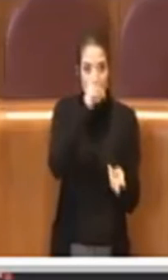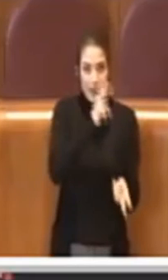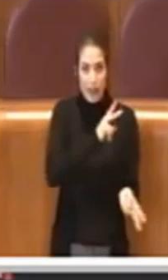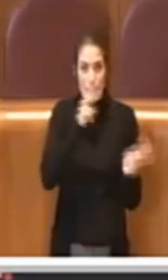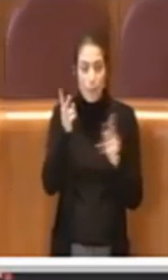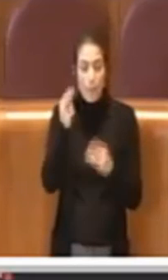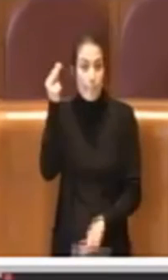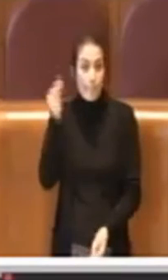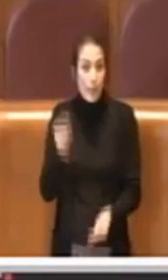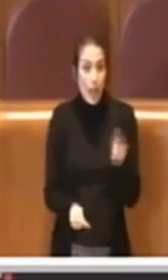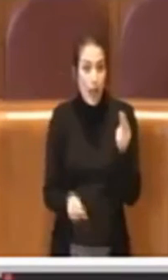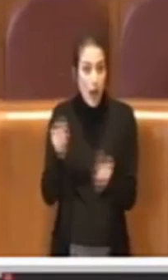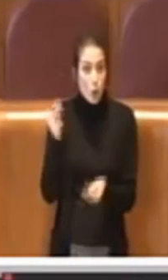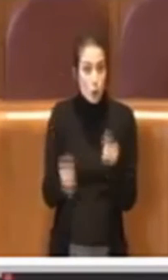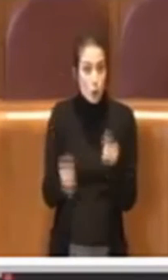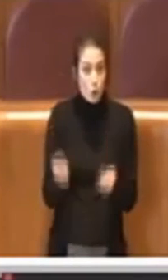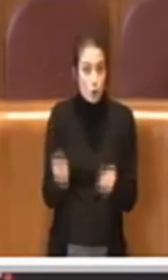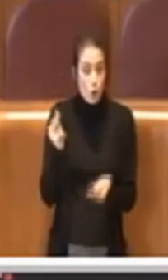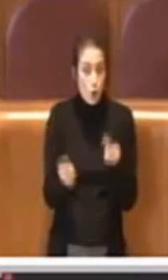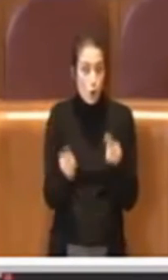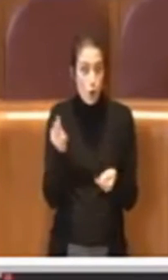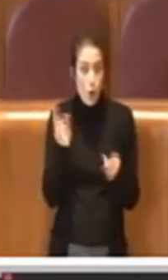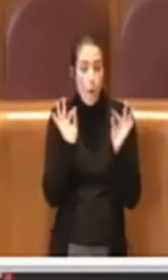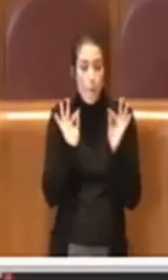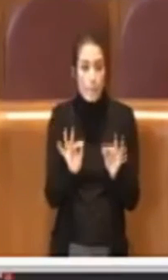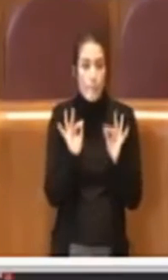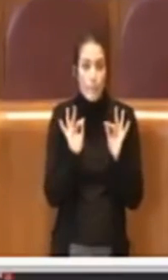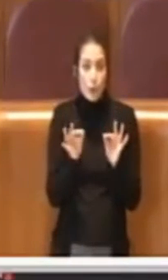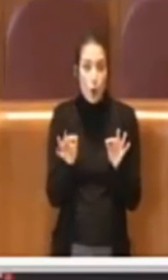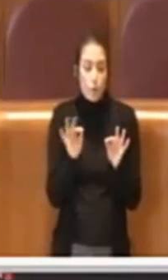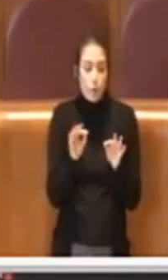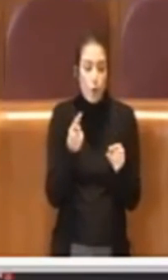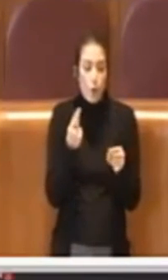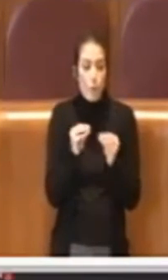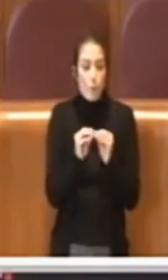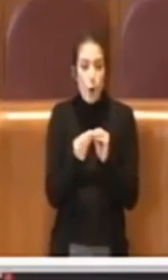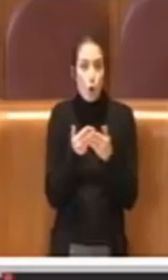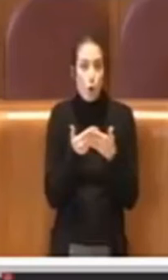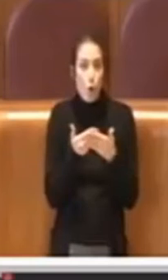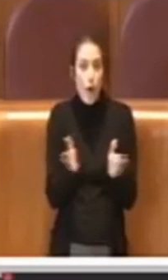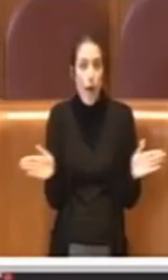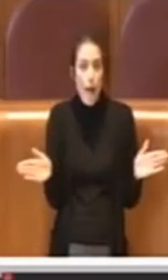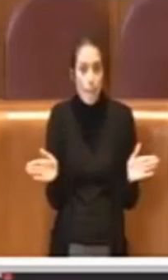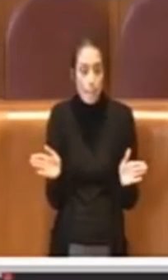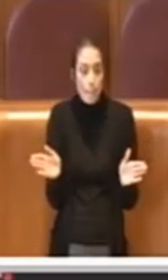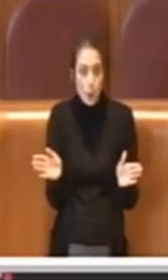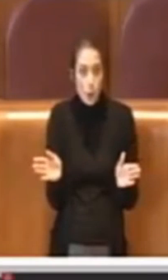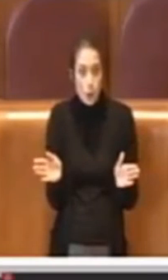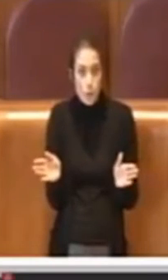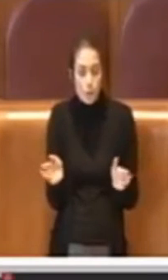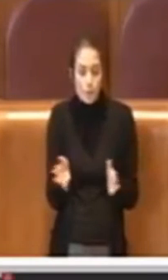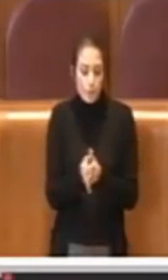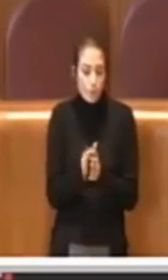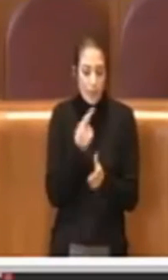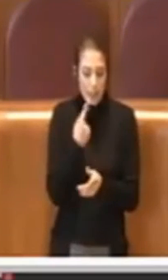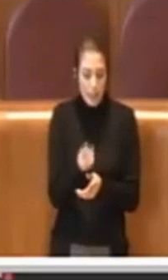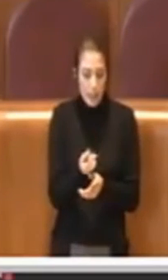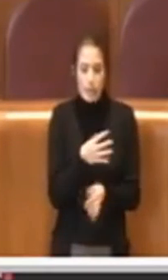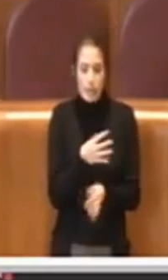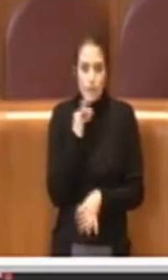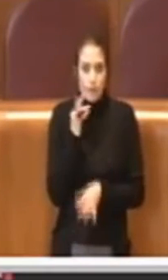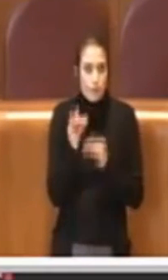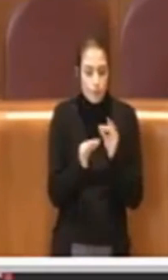parola, bilancio proprio nella maniera più ampia del termine e dire, insomma, in